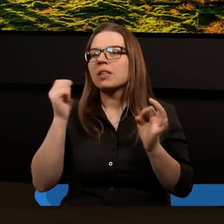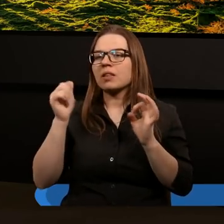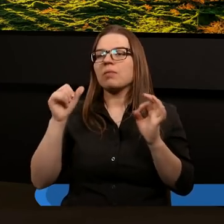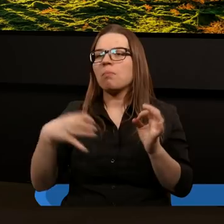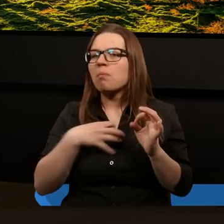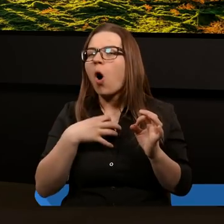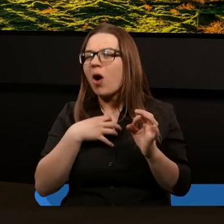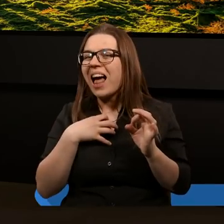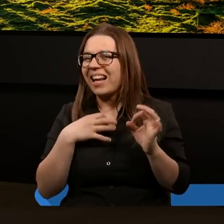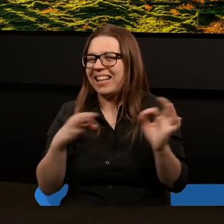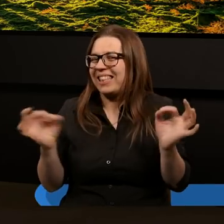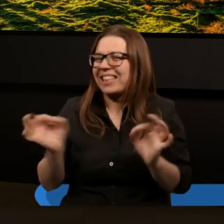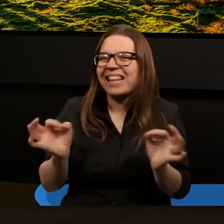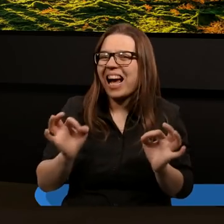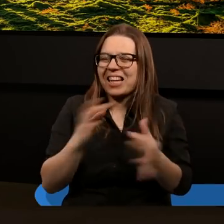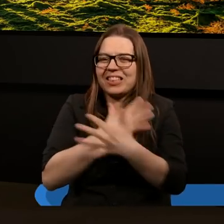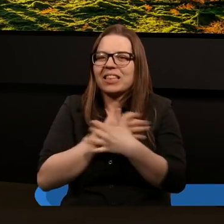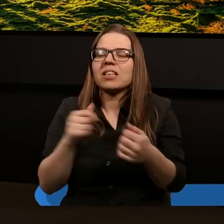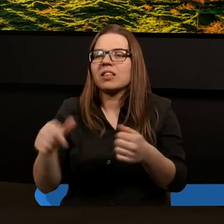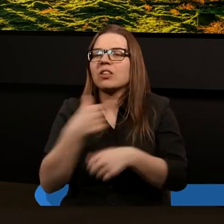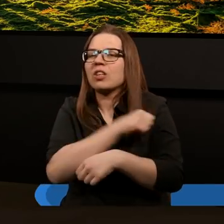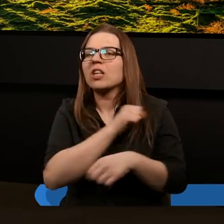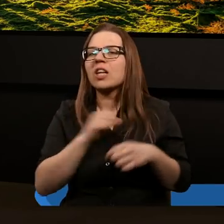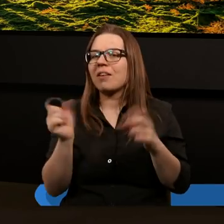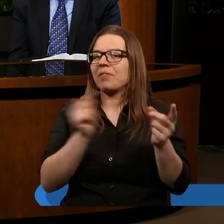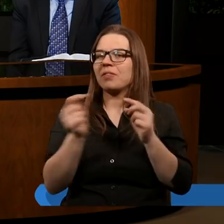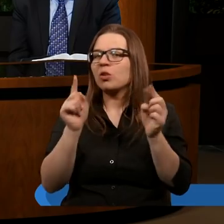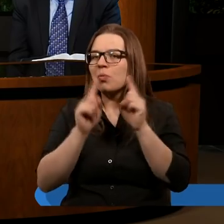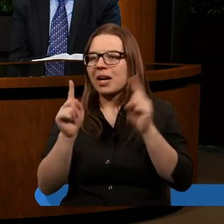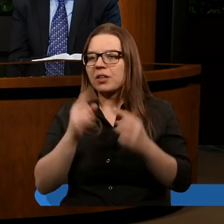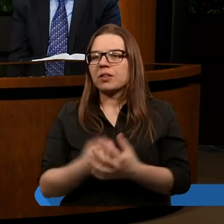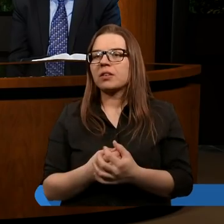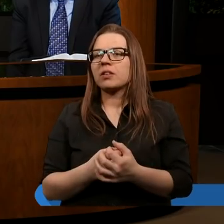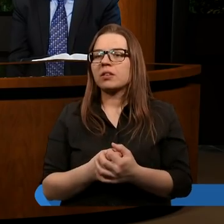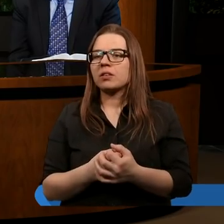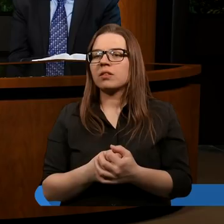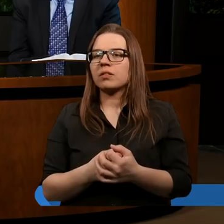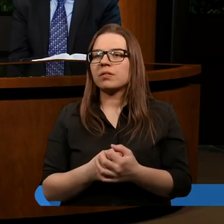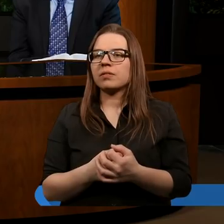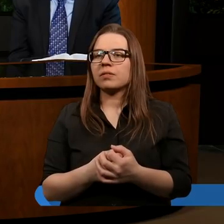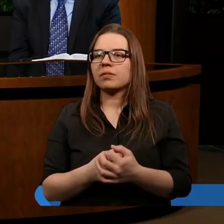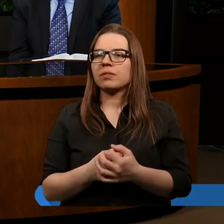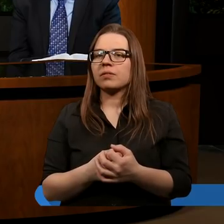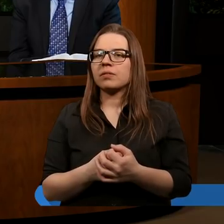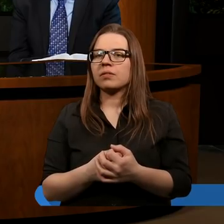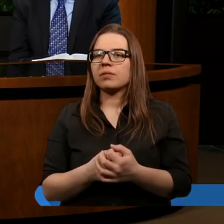bolesnej pierwszych wieków chrześcijaństwa? Al bardzo proszę.